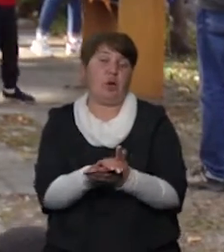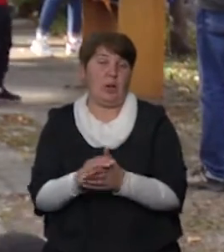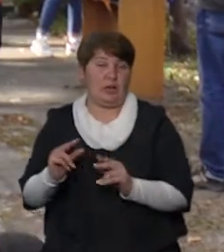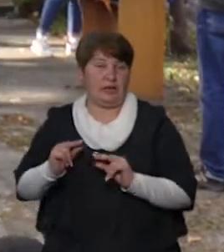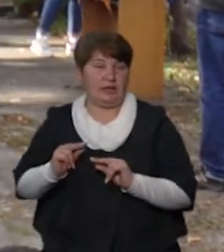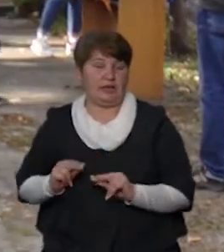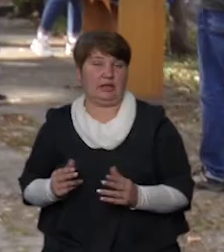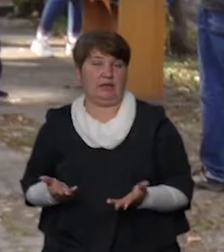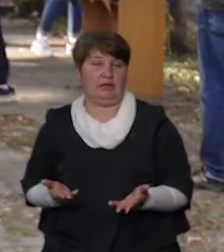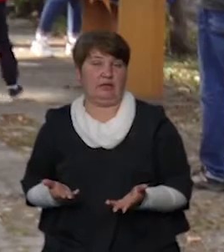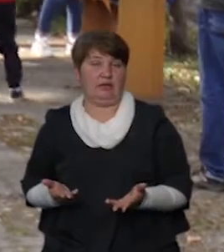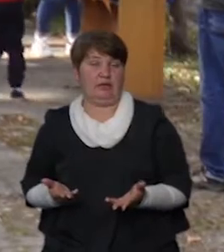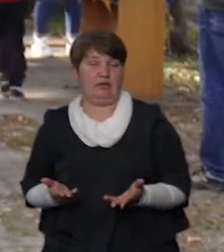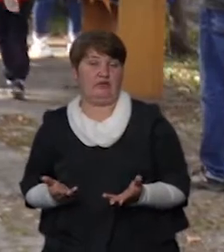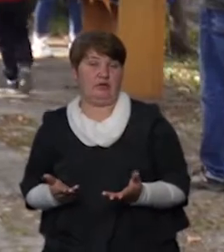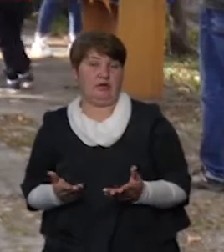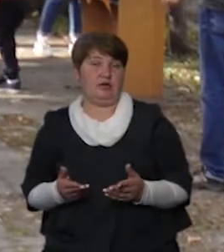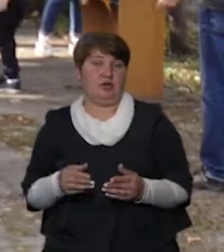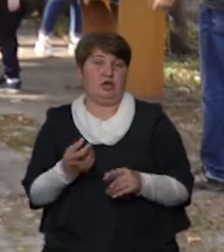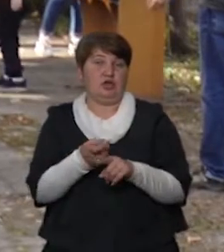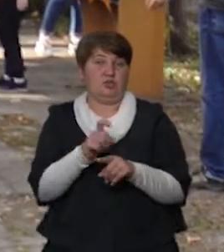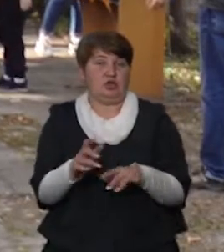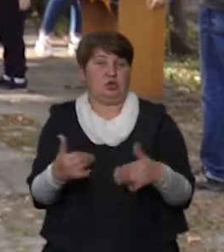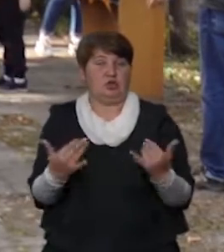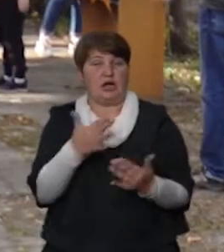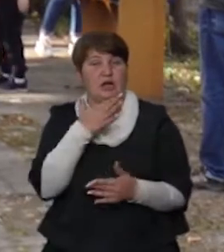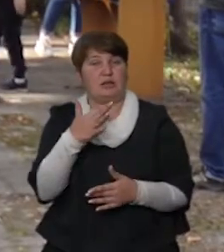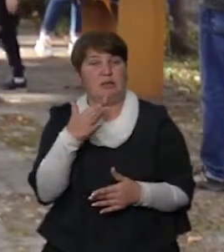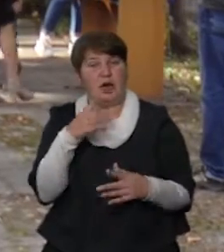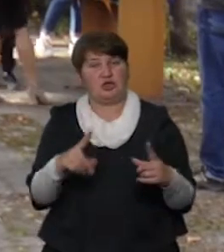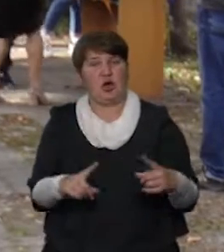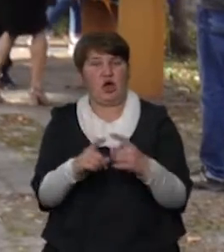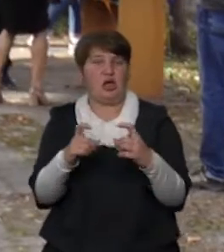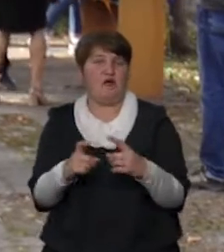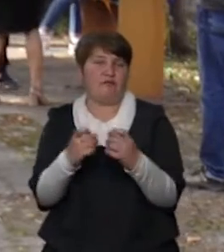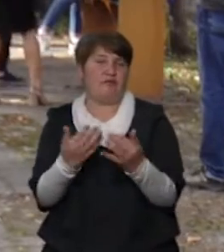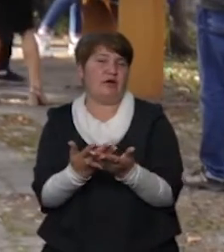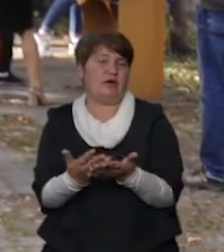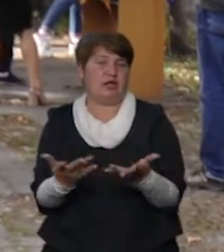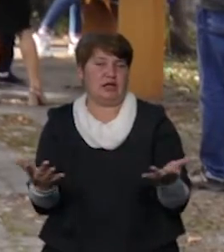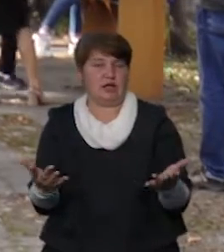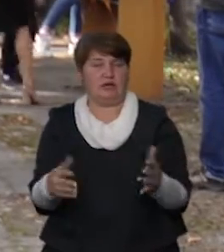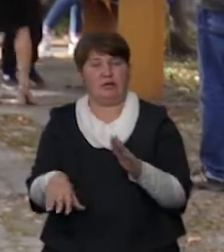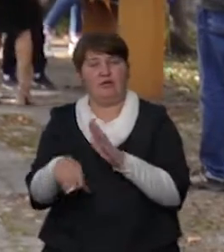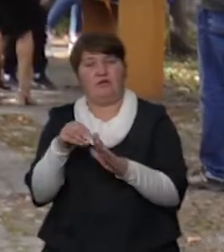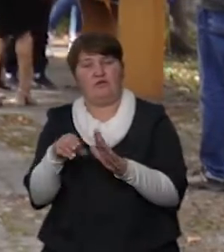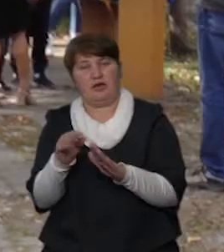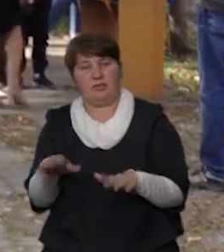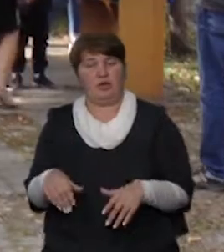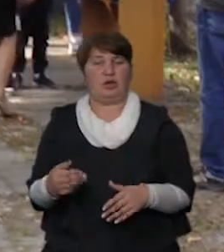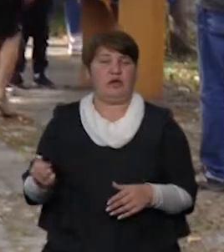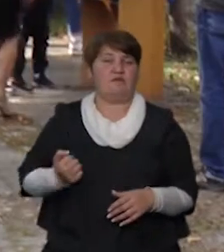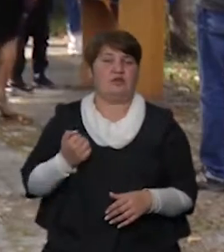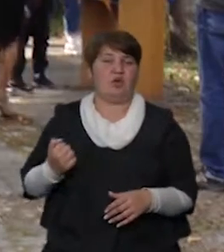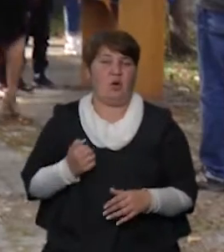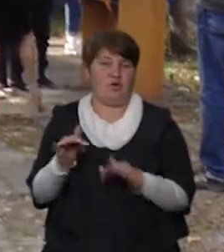в своєму оточенні. Тим більше, що зараз дуже багато цих конфліктогенів та вибори військові дії, ковід,